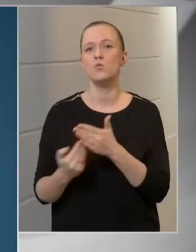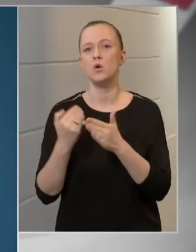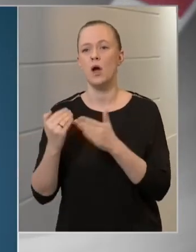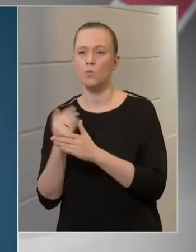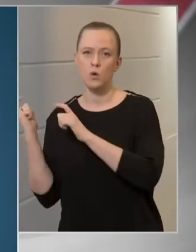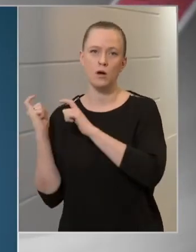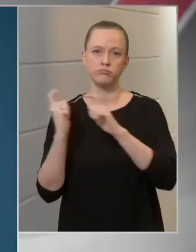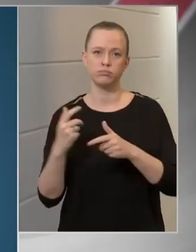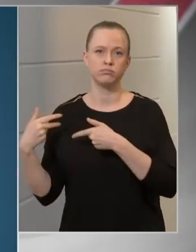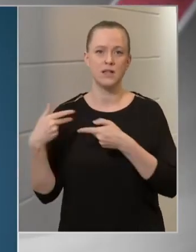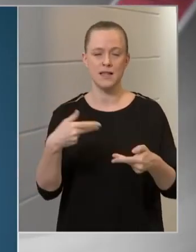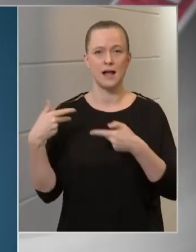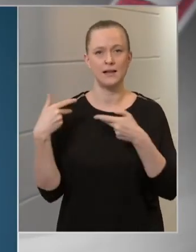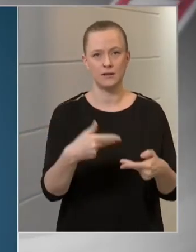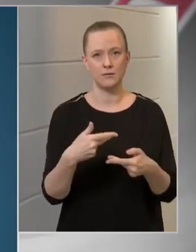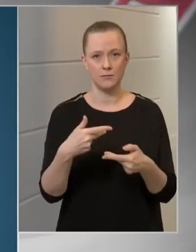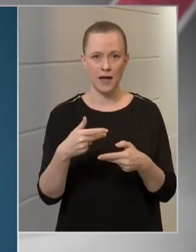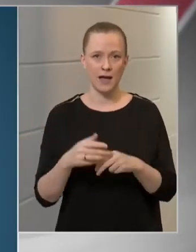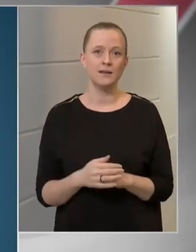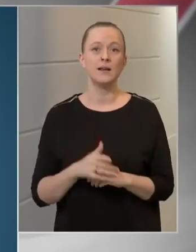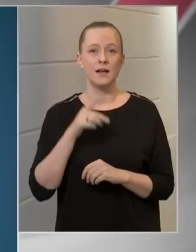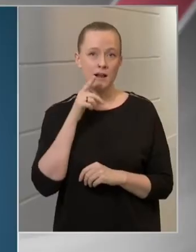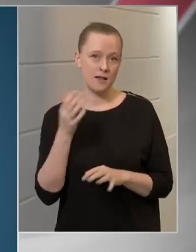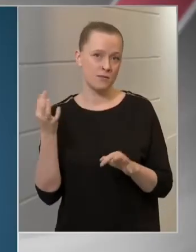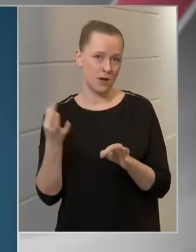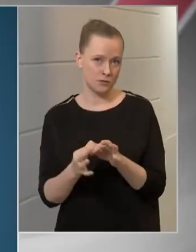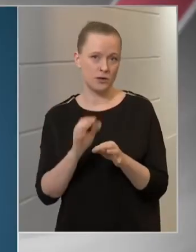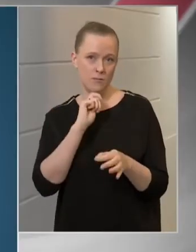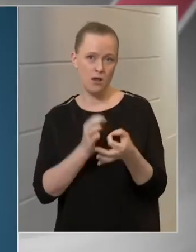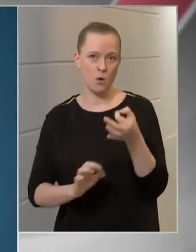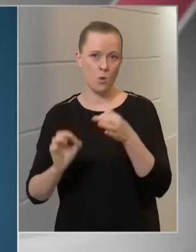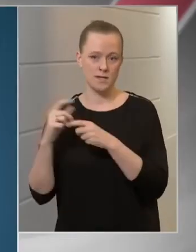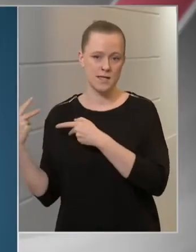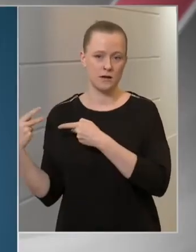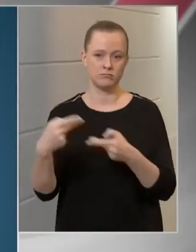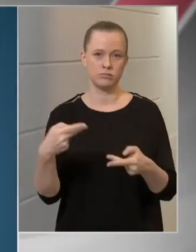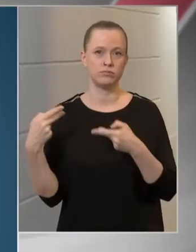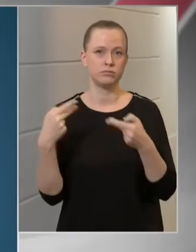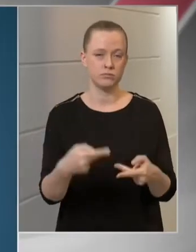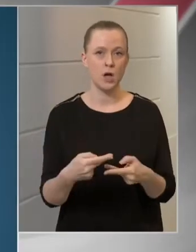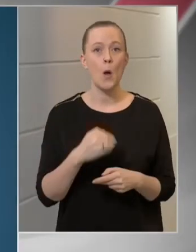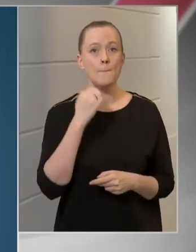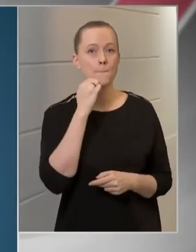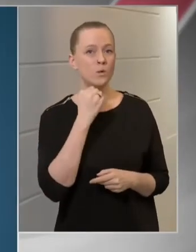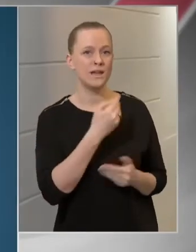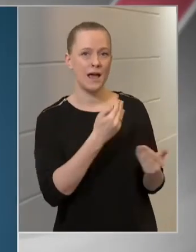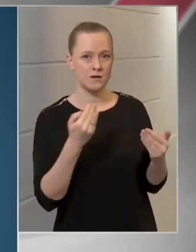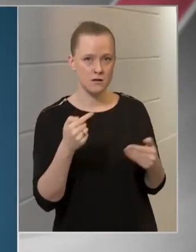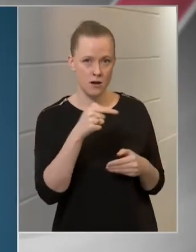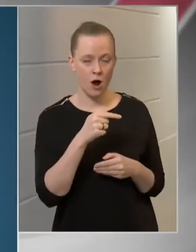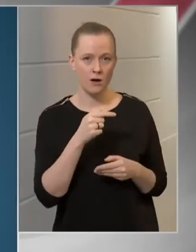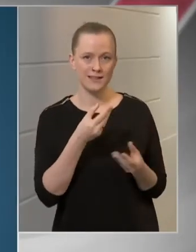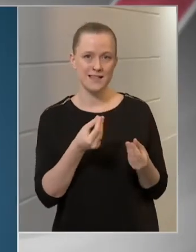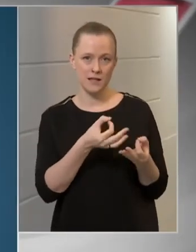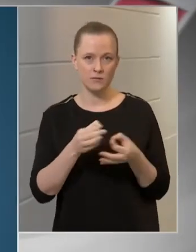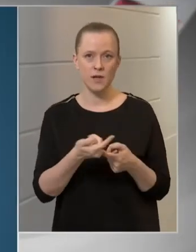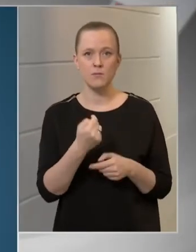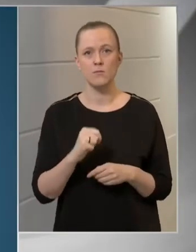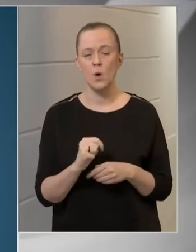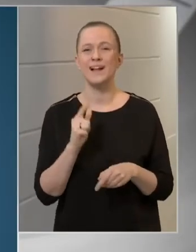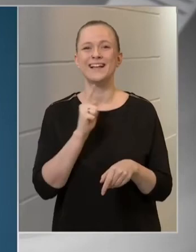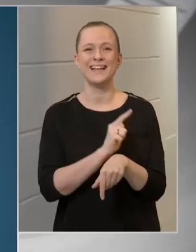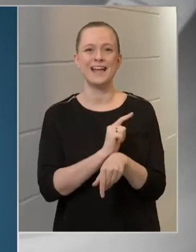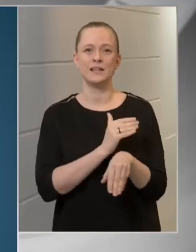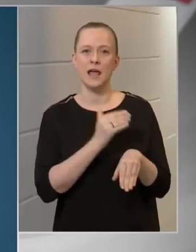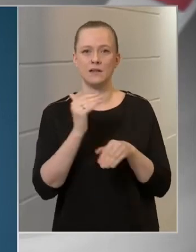újabb oltóanyagszállítmány fog történni Magyarországra, míg a Moderna készítményéből szintén kéthetes